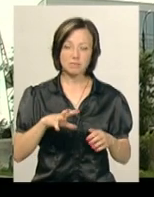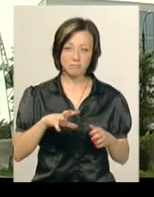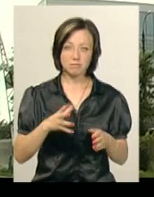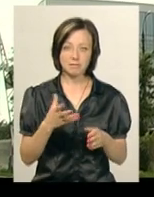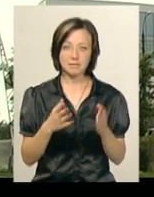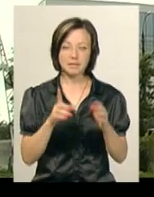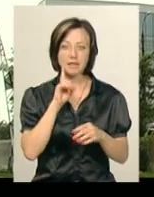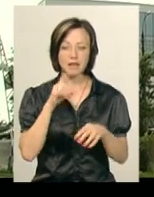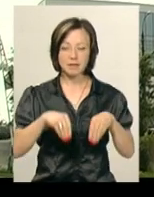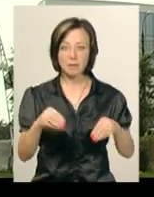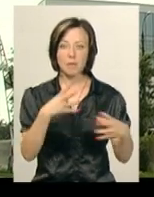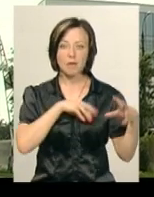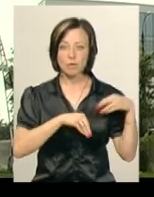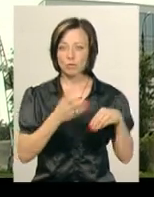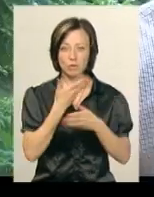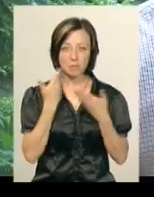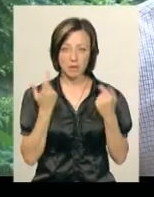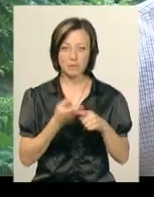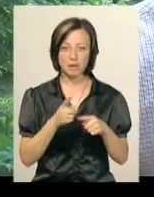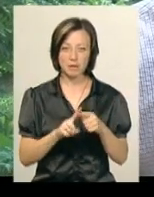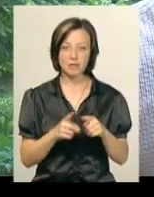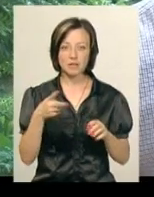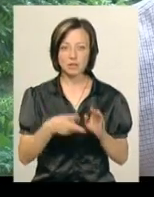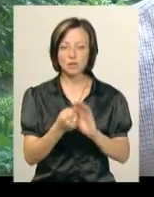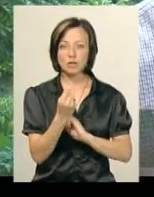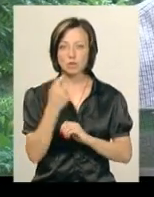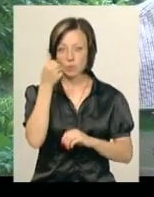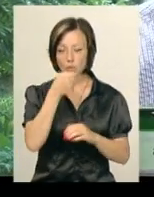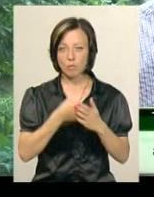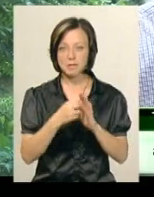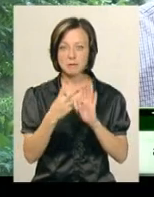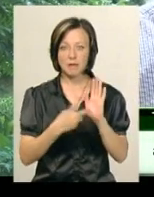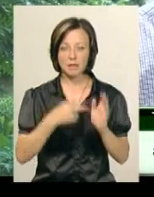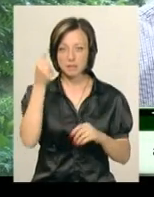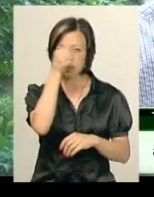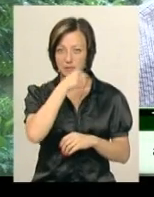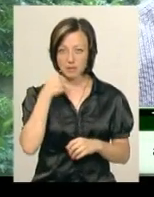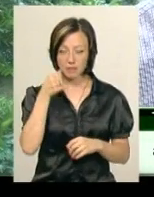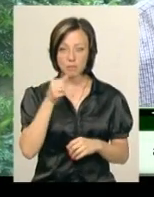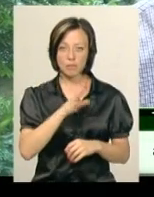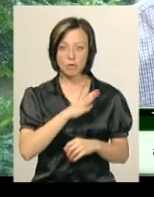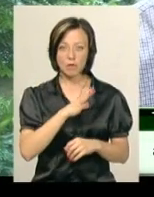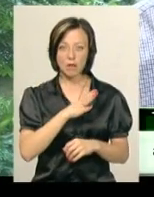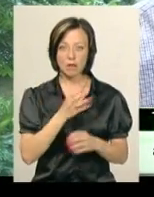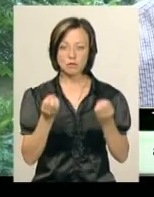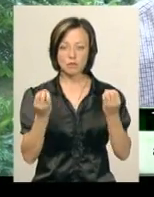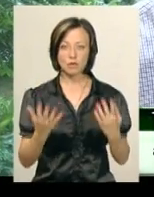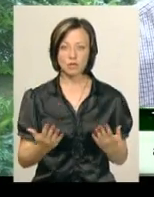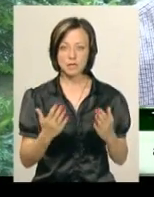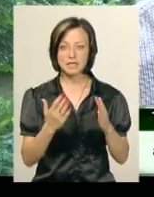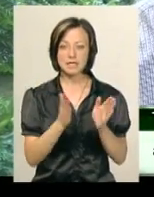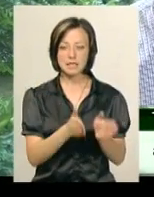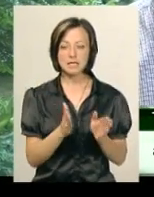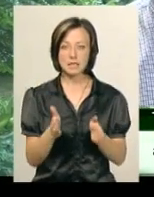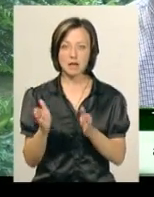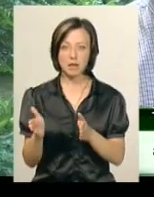насаджень вони прибутку ніякого не отримують. З 2011 року по 2017 рік була трошечки спрощена система